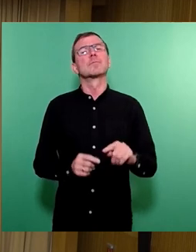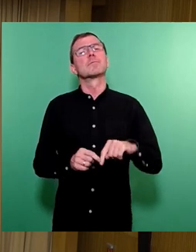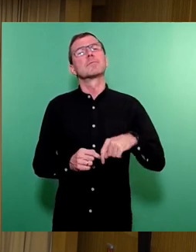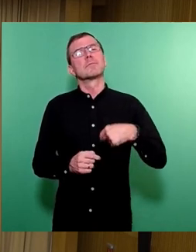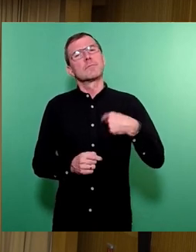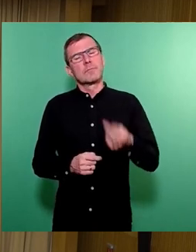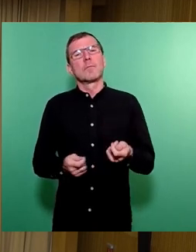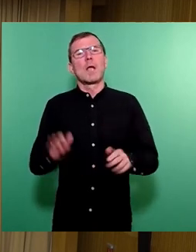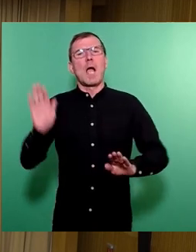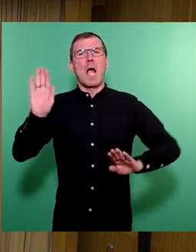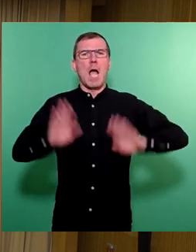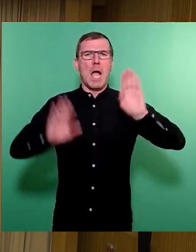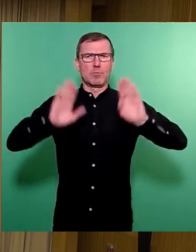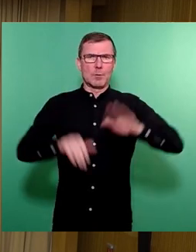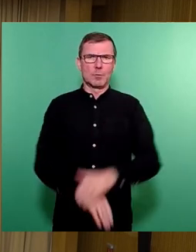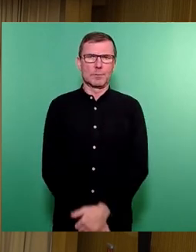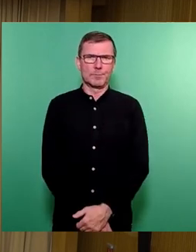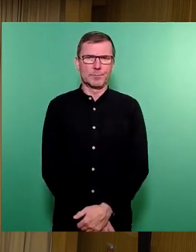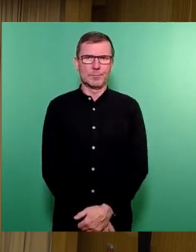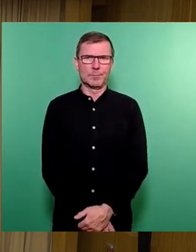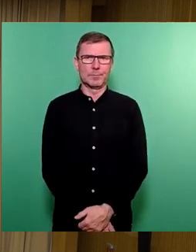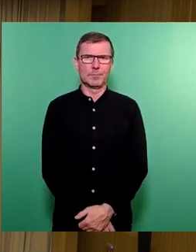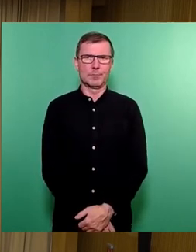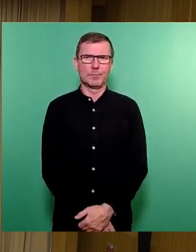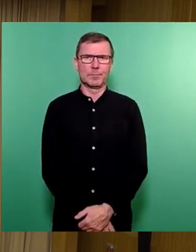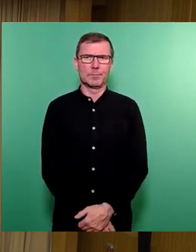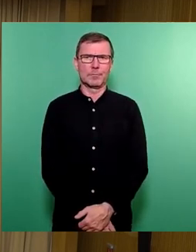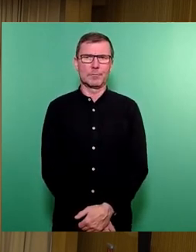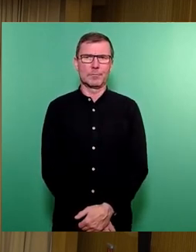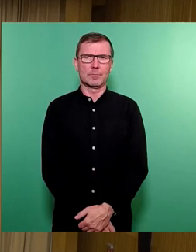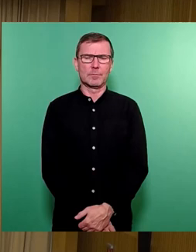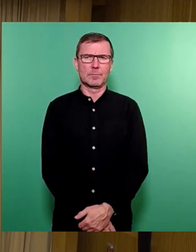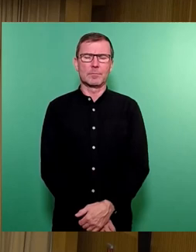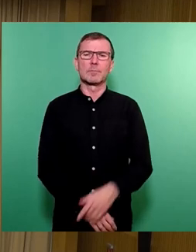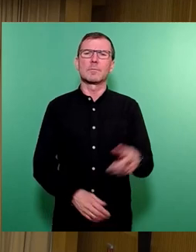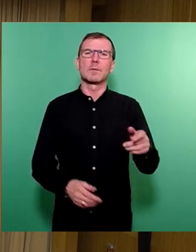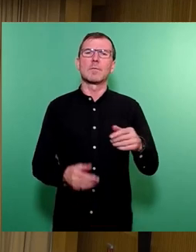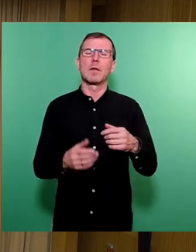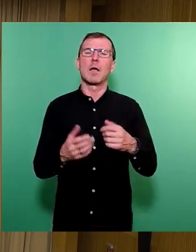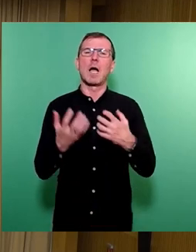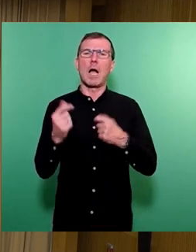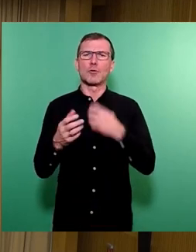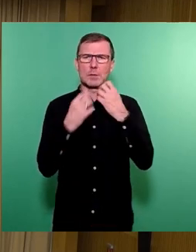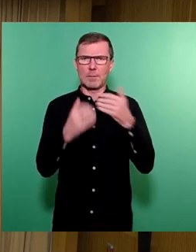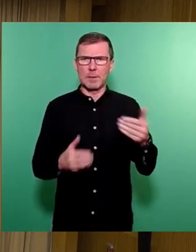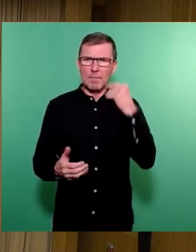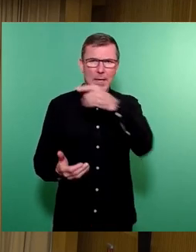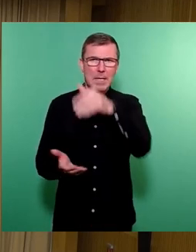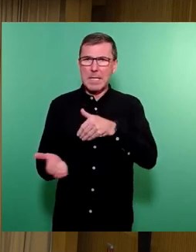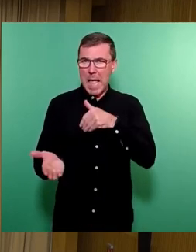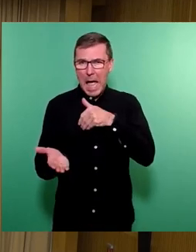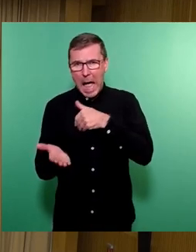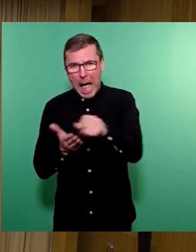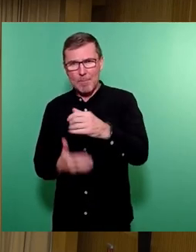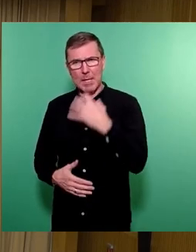Abstimmung über den ablehnenden federführenden Ausschussbericht. Wer dem ablehnenden federführenden